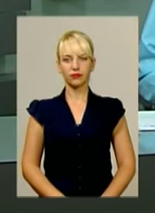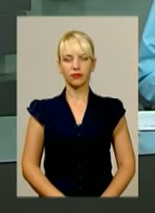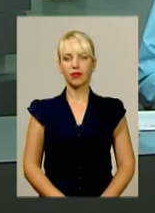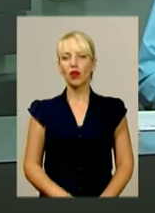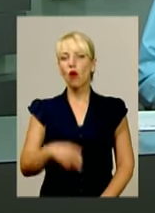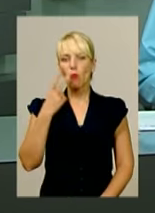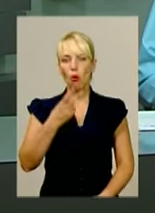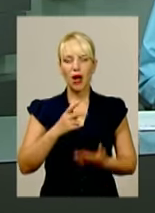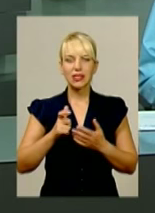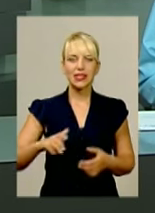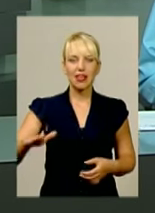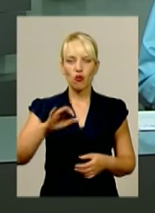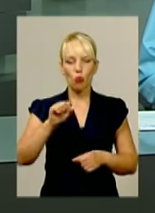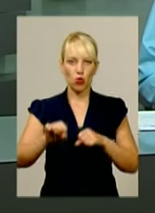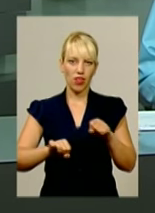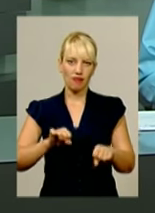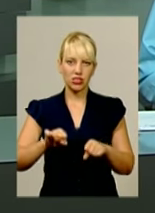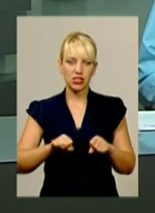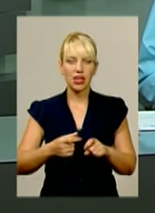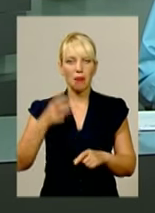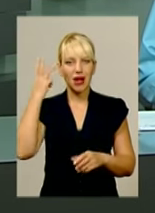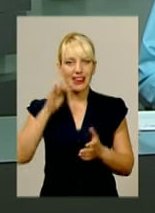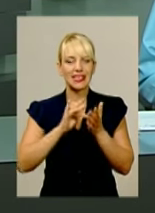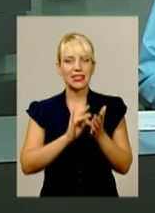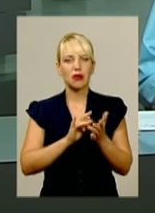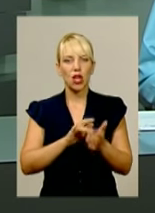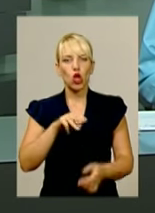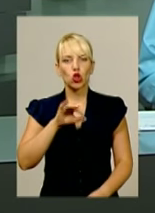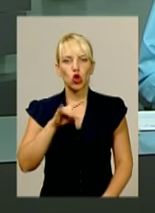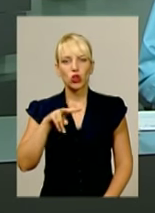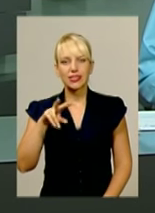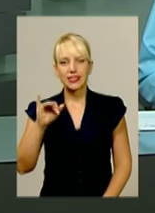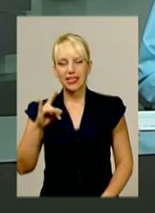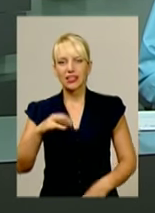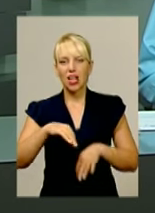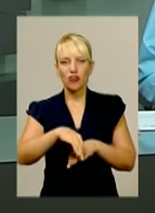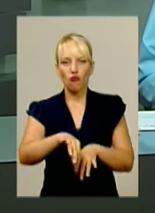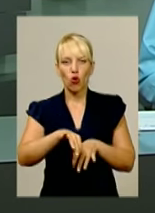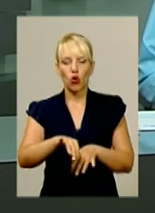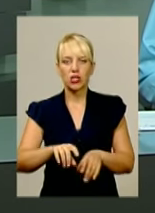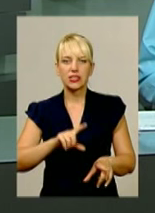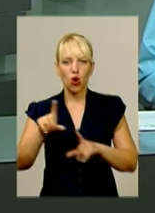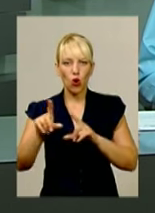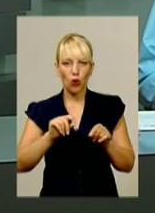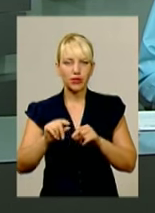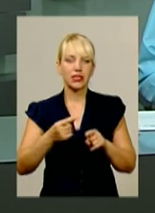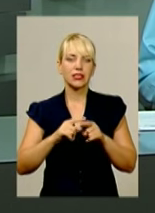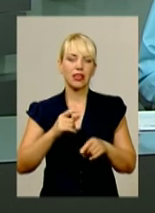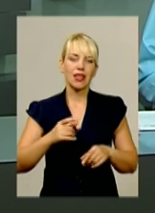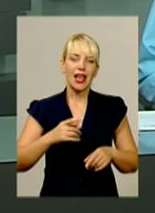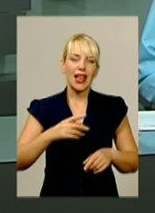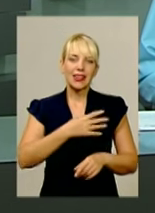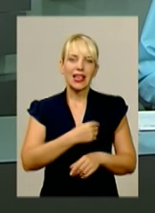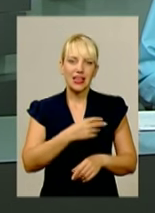Побачити Європу на велосипеді. Хмельницький мандрівник Сергій Толстіхін на двоколісному об'їздив Білорусь, Литву та Польщу.